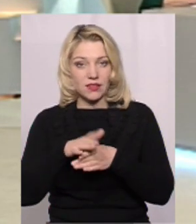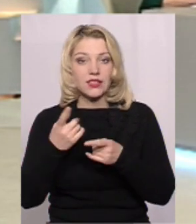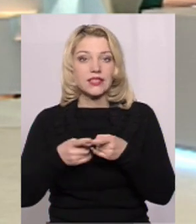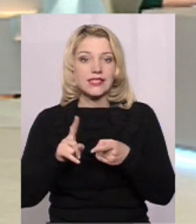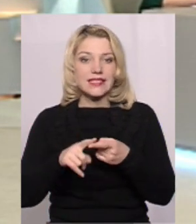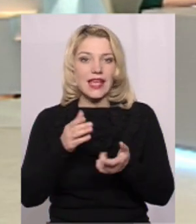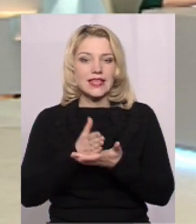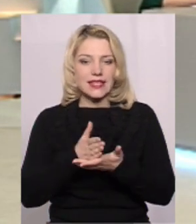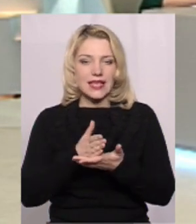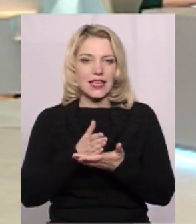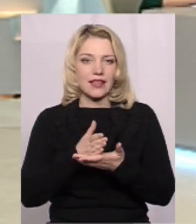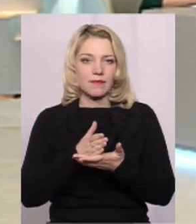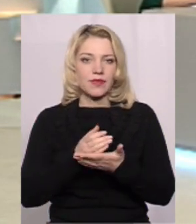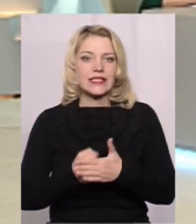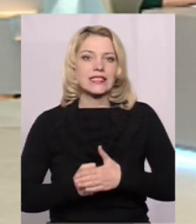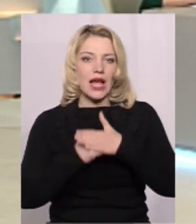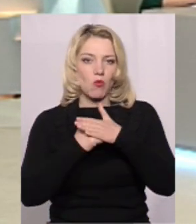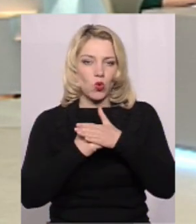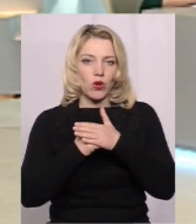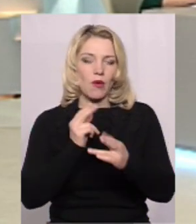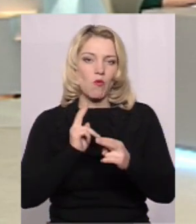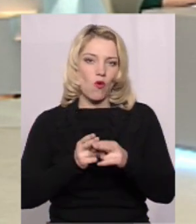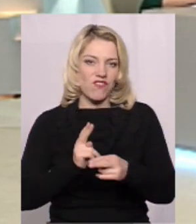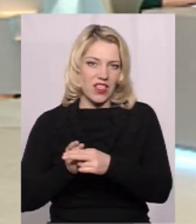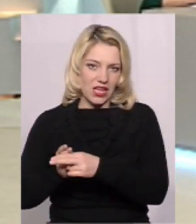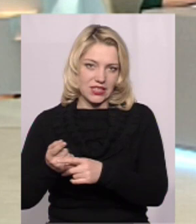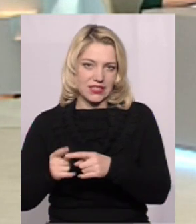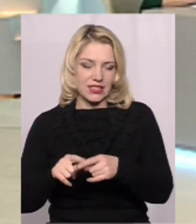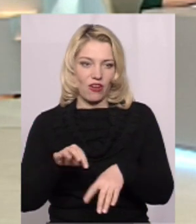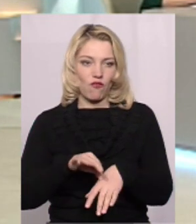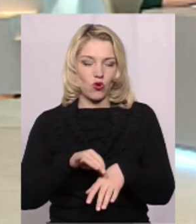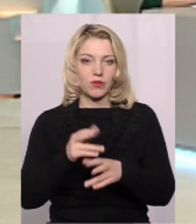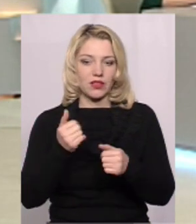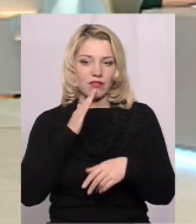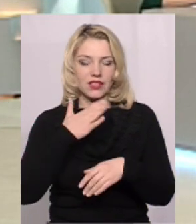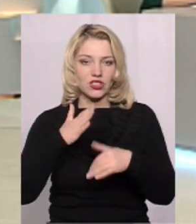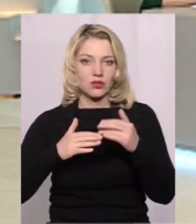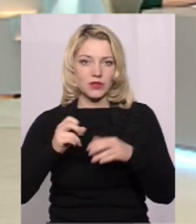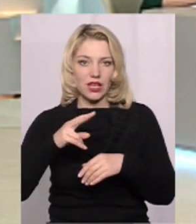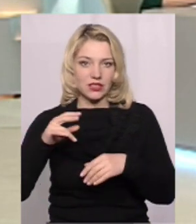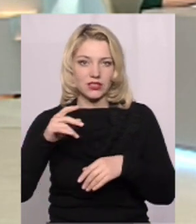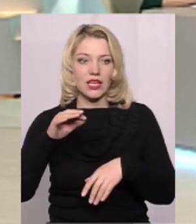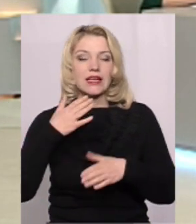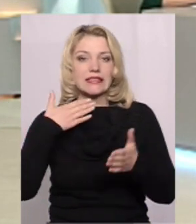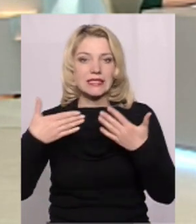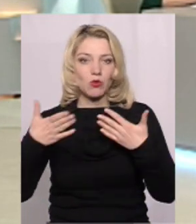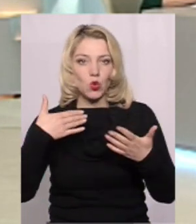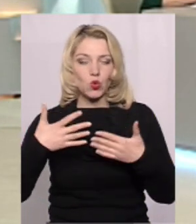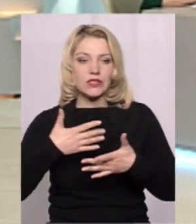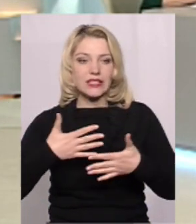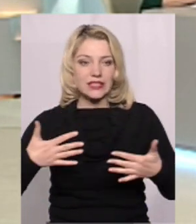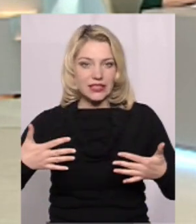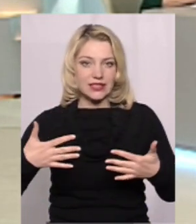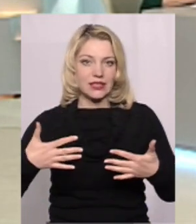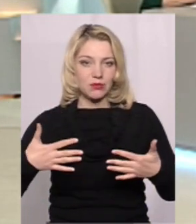є запорука, все ж таки, профілактики цієї хвороби Так, наші спеціалісти спілкуються на різного